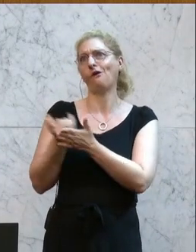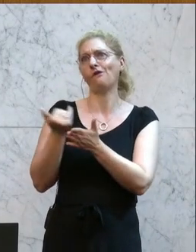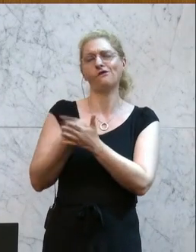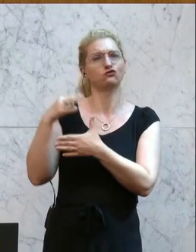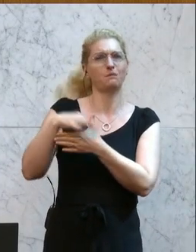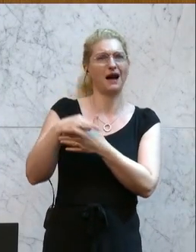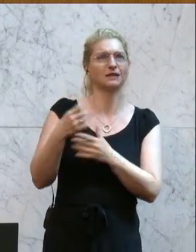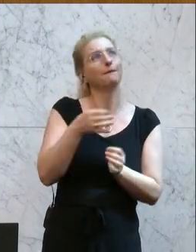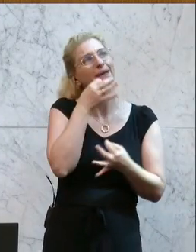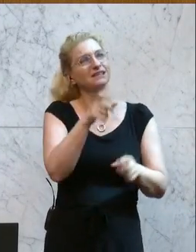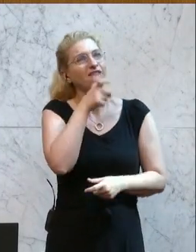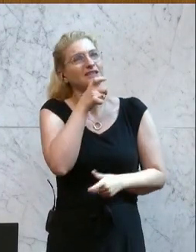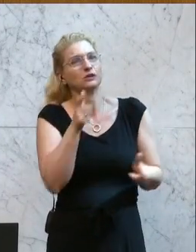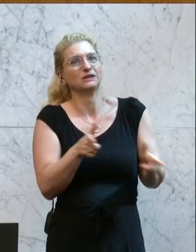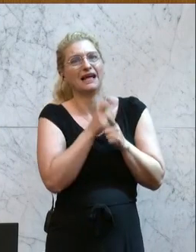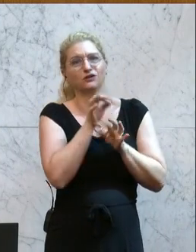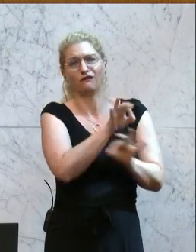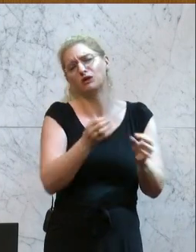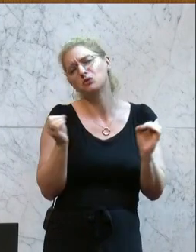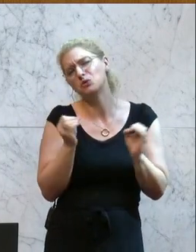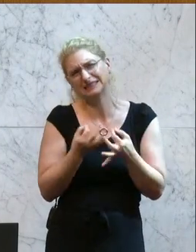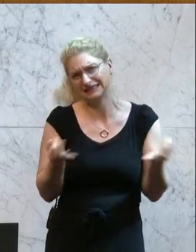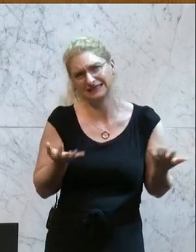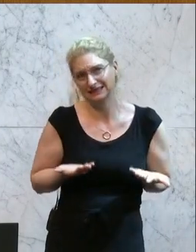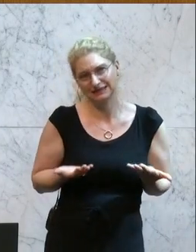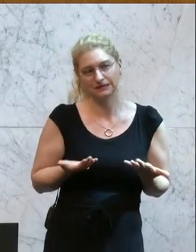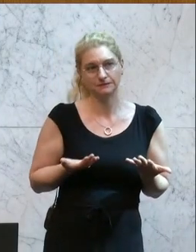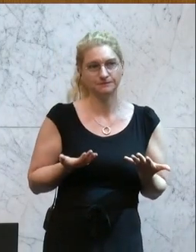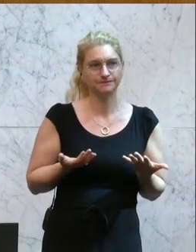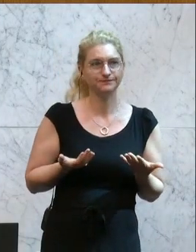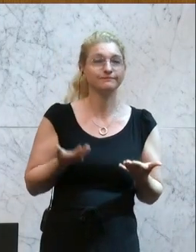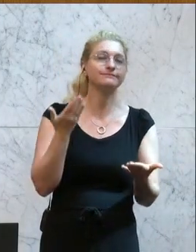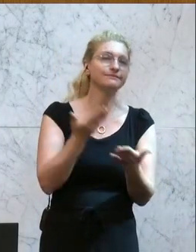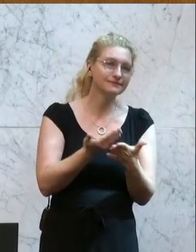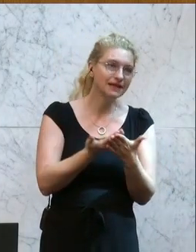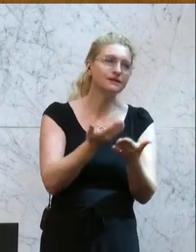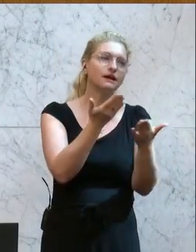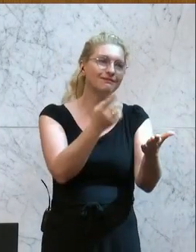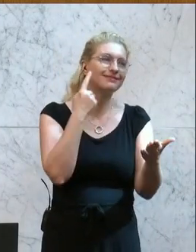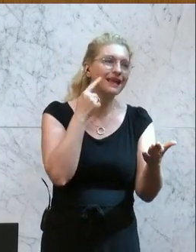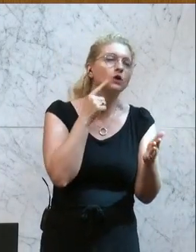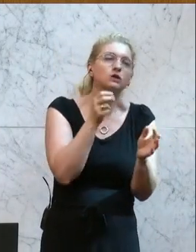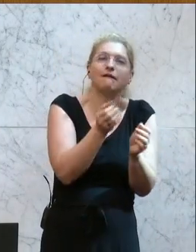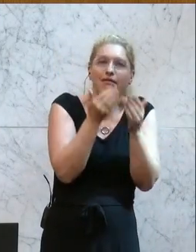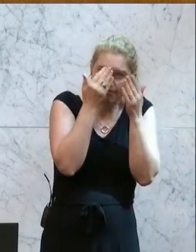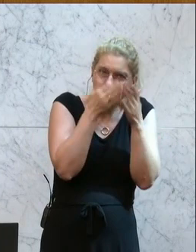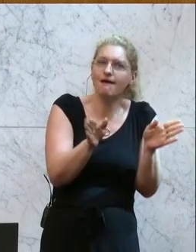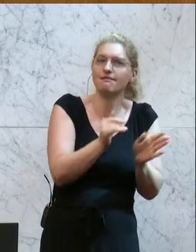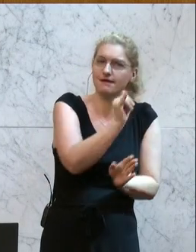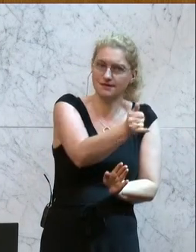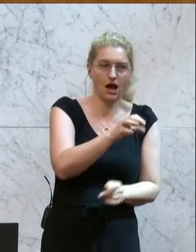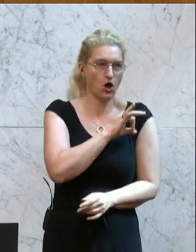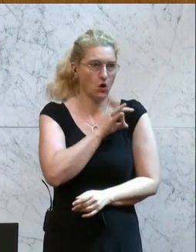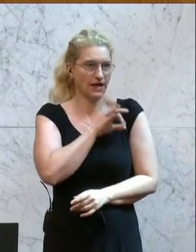besseren Versicherungsleistungen. Zahlen tun wir drauf. Und deshalb, die Neos sind ja wenigstens ehrlich. habe dem Kollegen